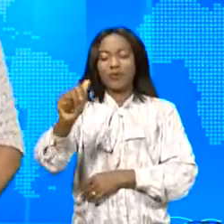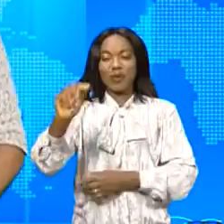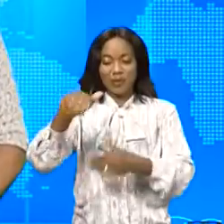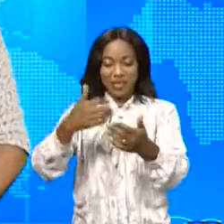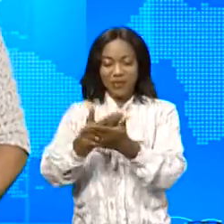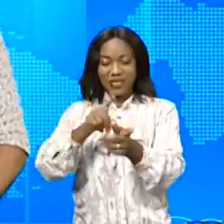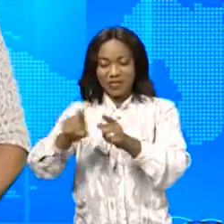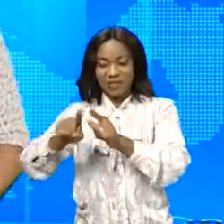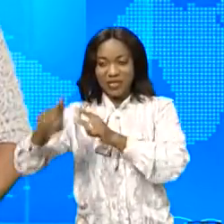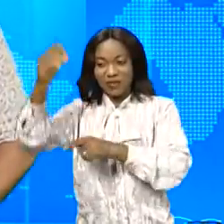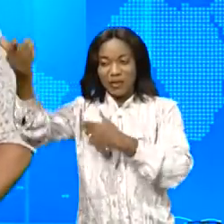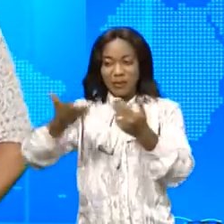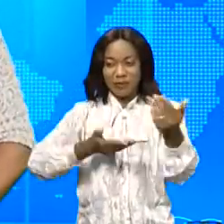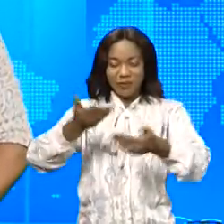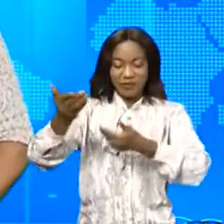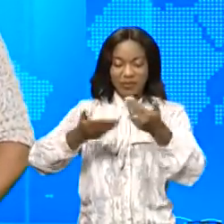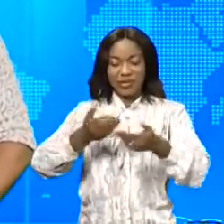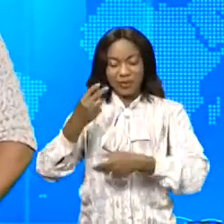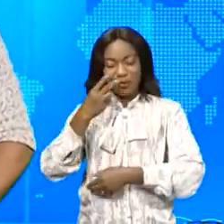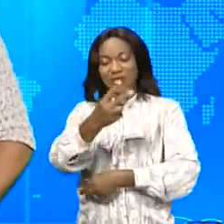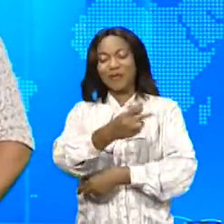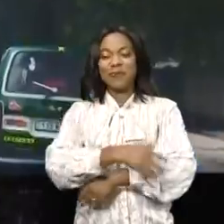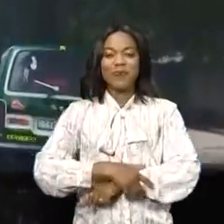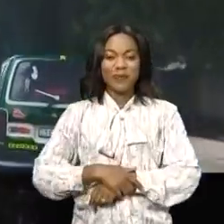'arrivée des différentes personnalités des marques.